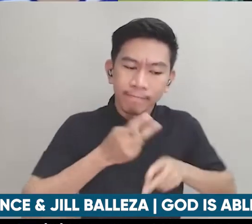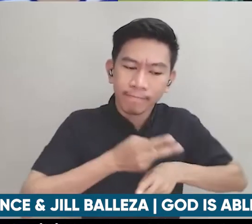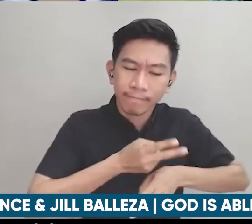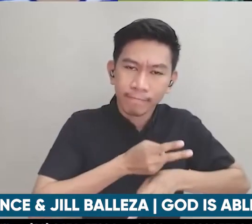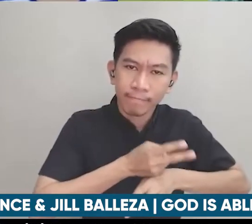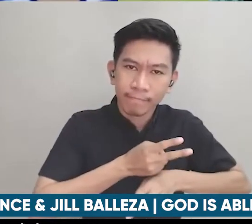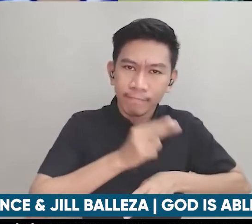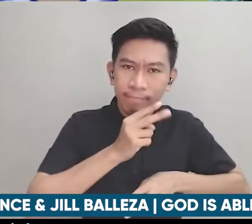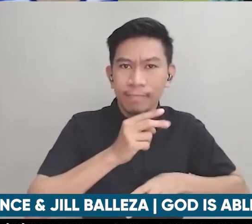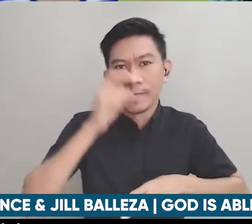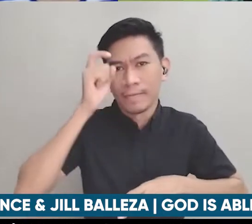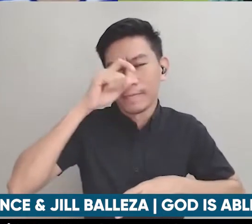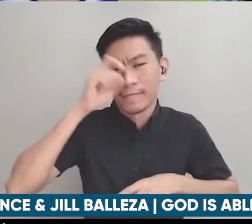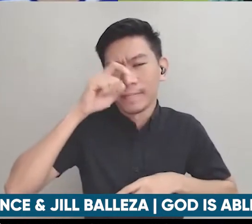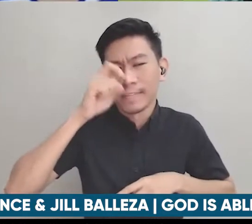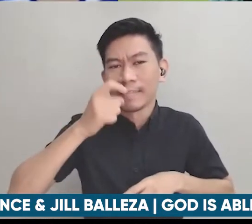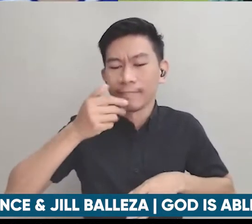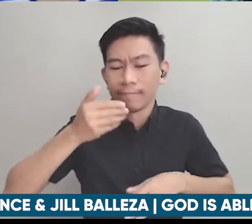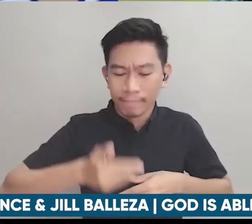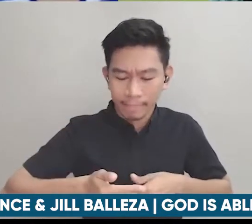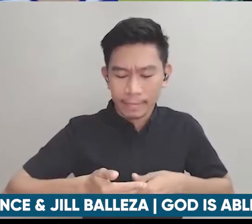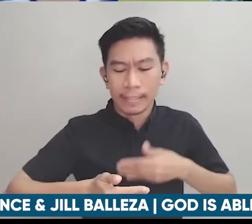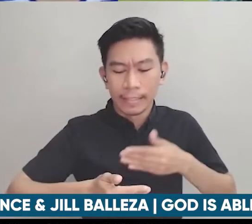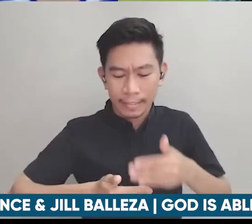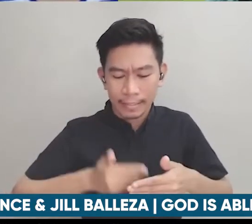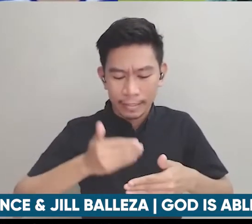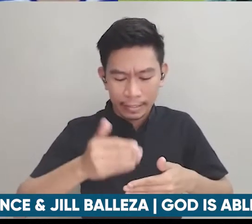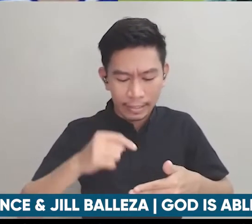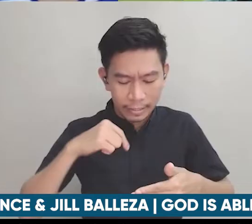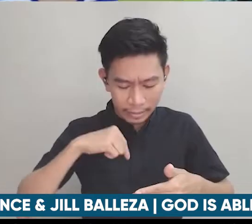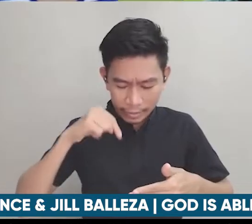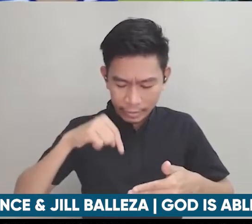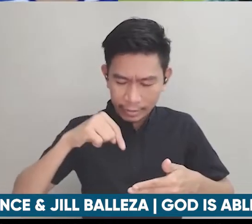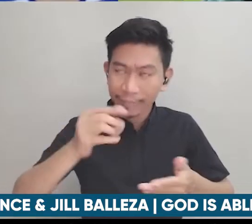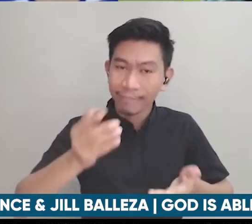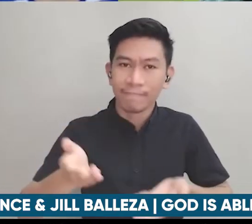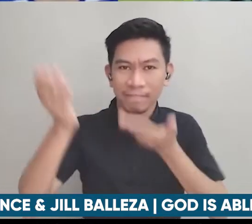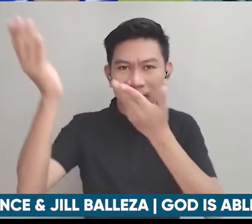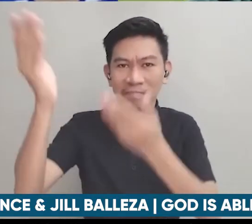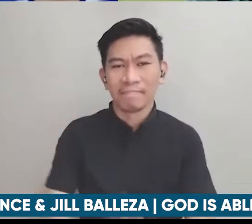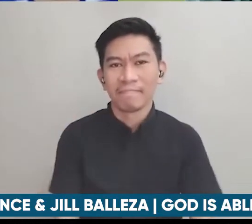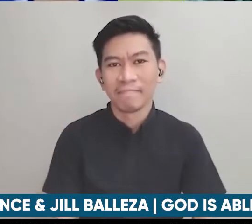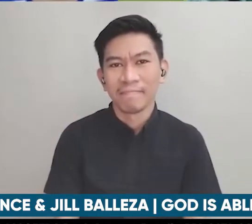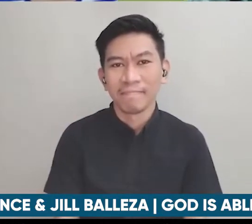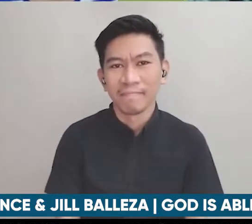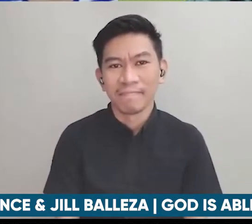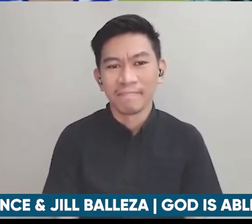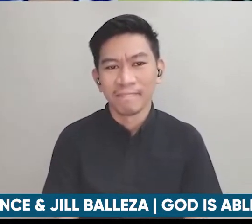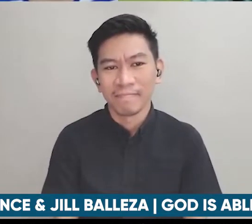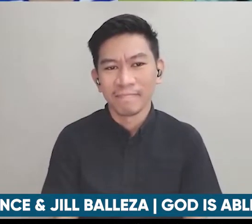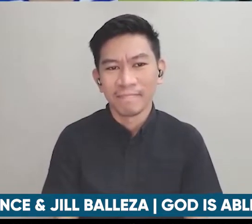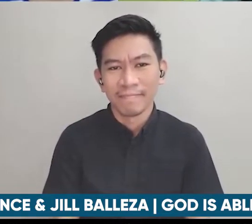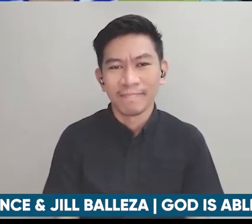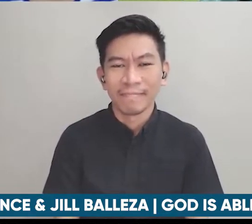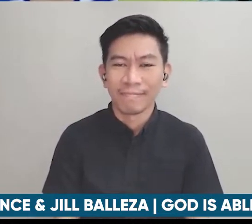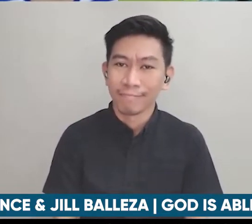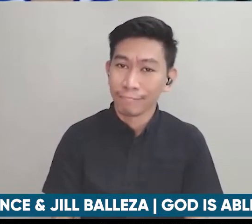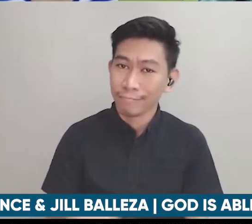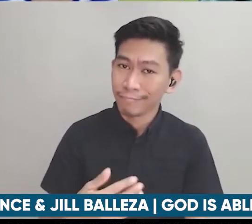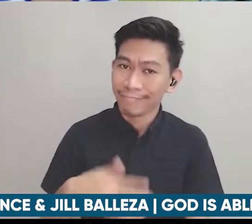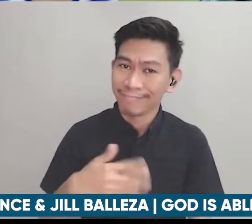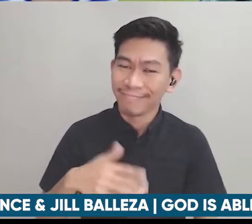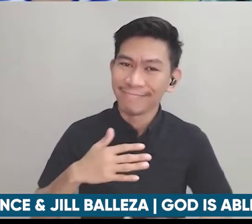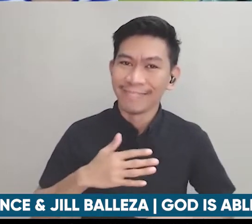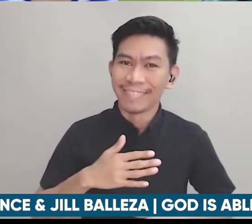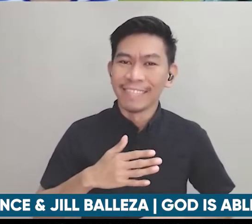step by step we surrender it to the Lord ayun nakakatawa naman yan mga kaagapay parang kitang